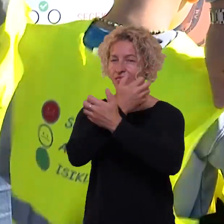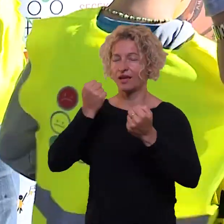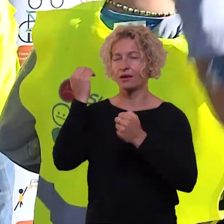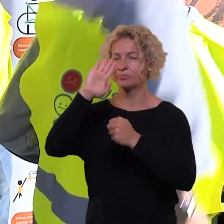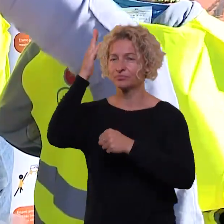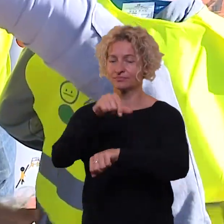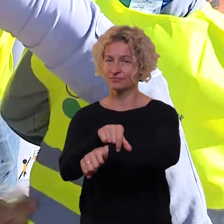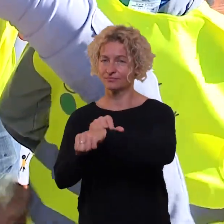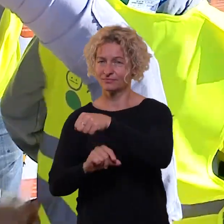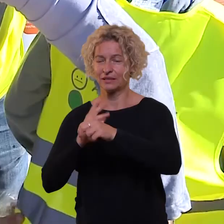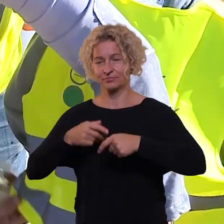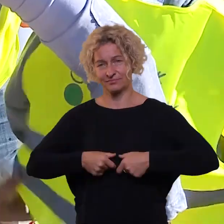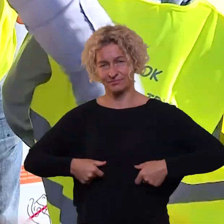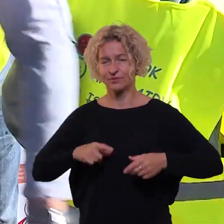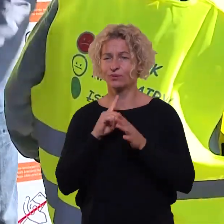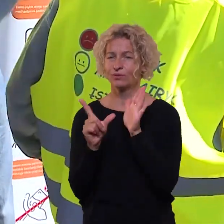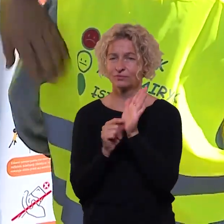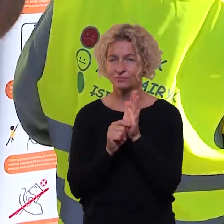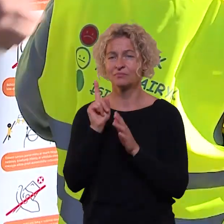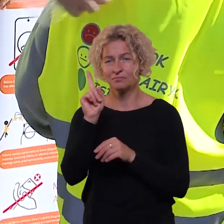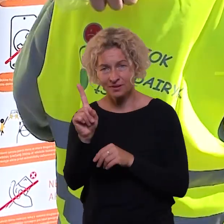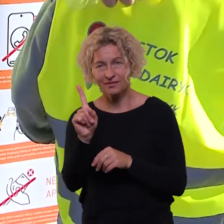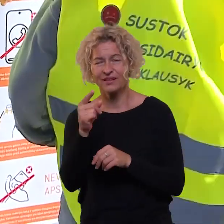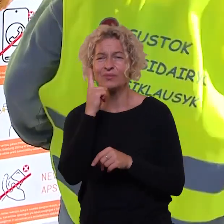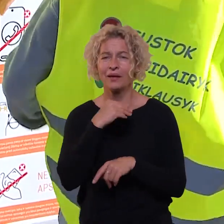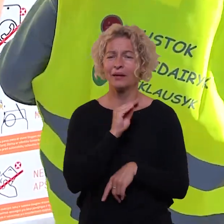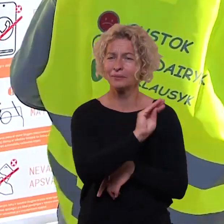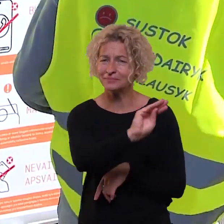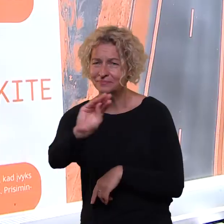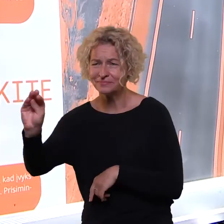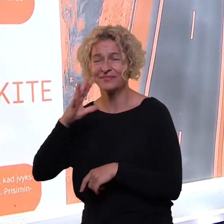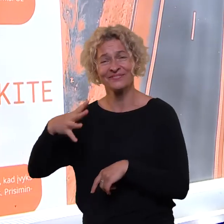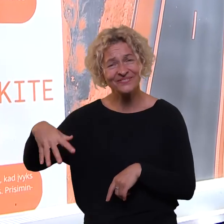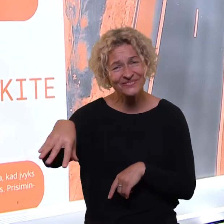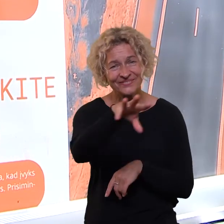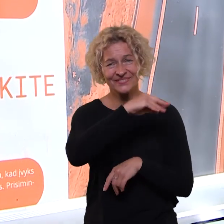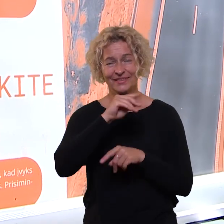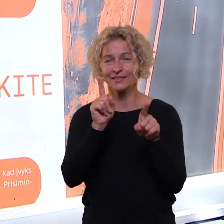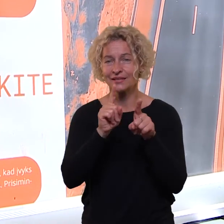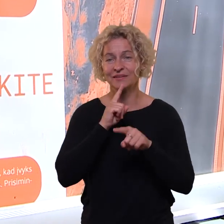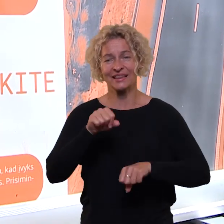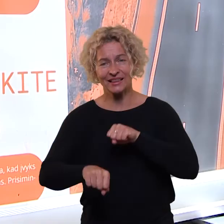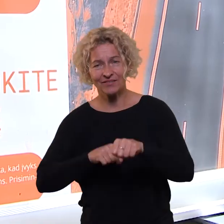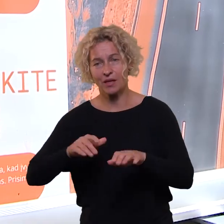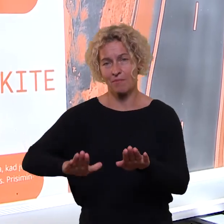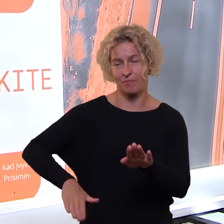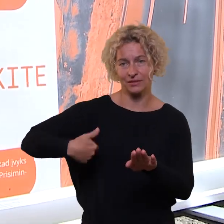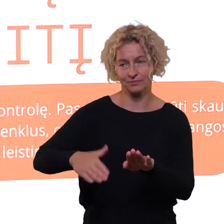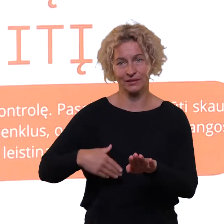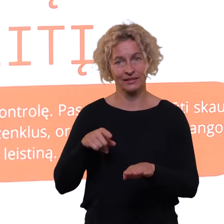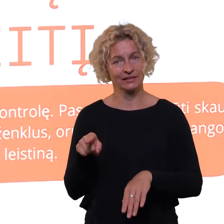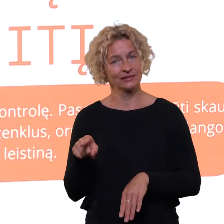tamsių paros metų turi būti matomi tamsoje. Bet aišku, primenam ir pėstiesiams taisyklės. O kas lėčia dvyratininkus ir